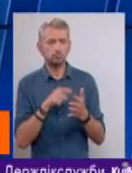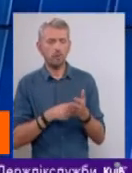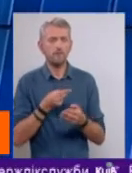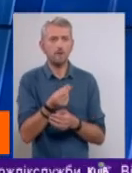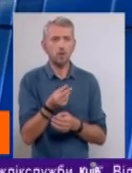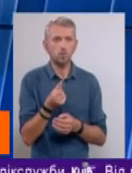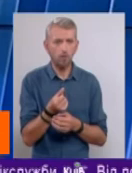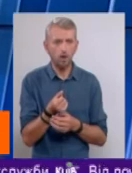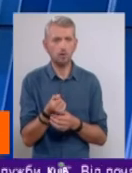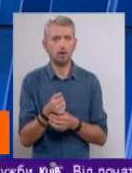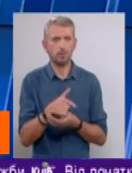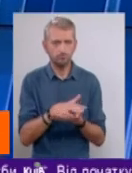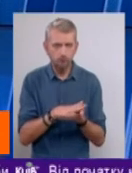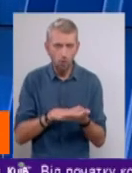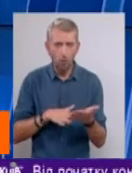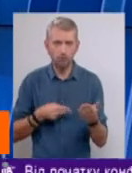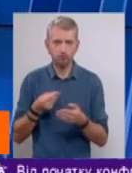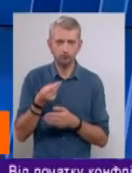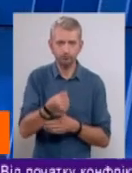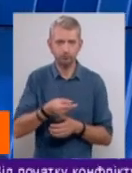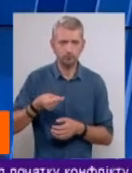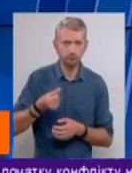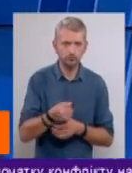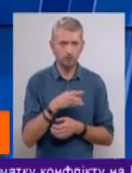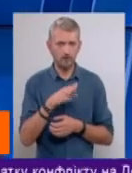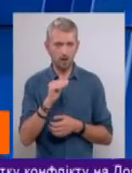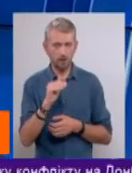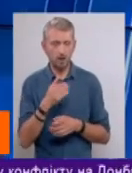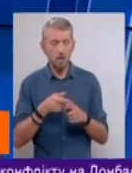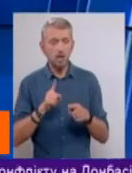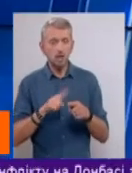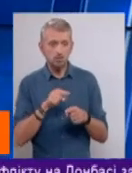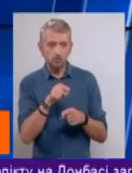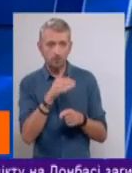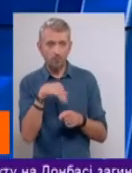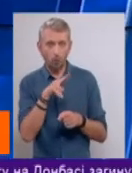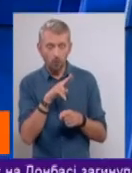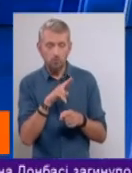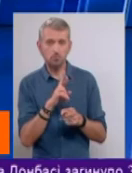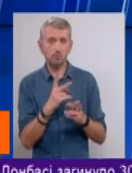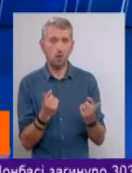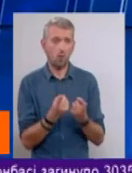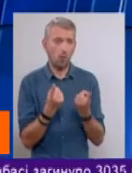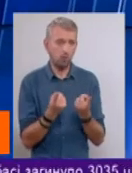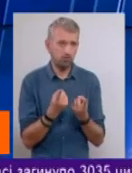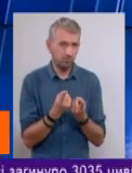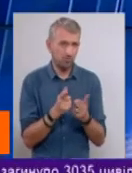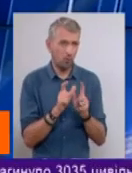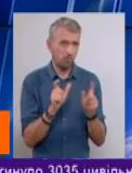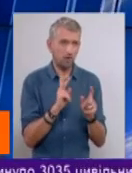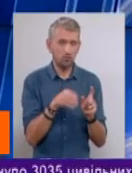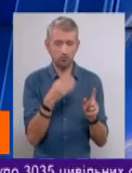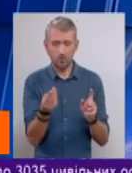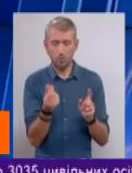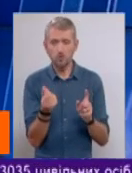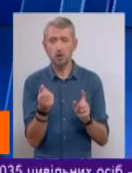відновлення траншів МВФ, цей фонд поставив як звичайний кредитор, який країні позичає гроші. Питання, звідки ж